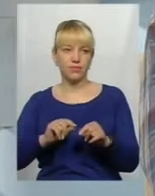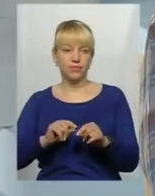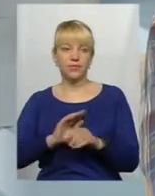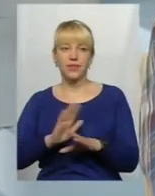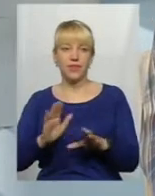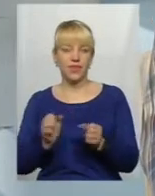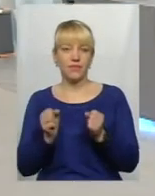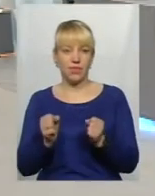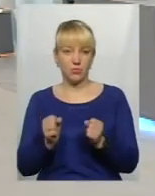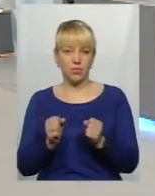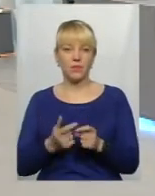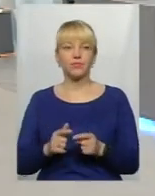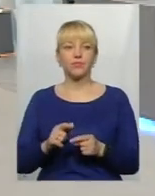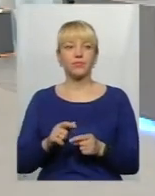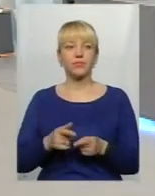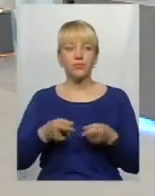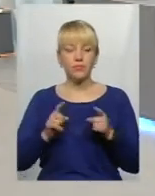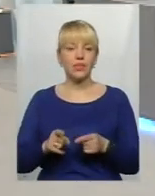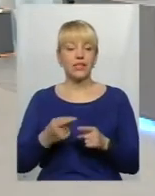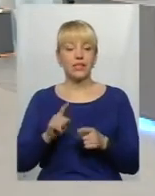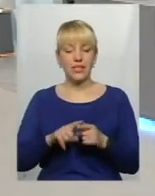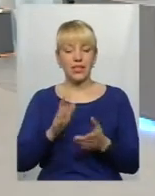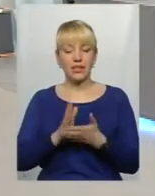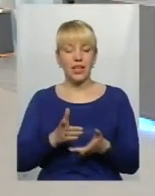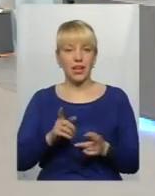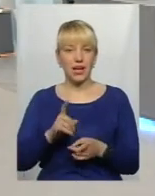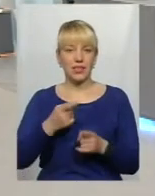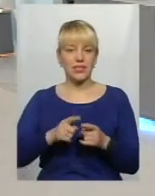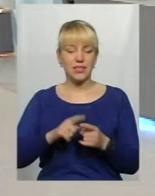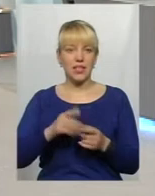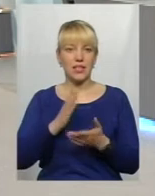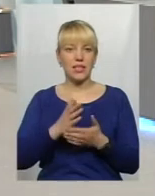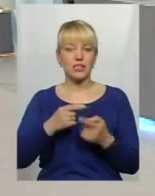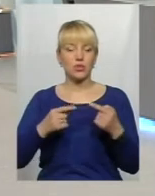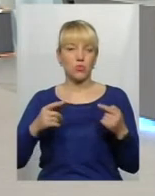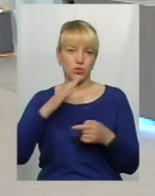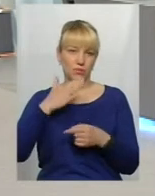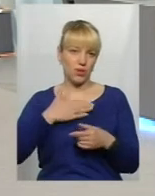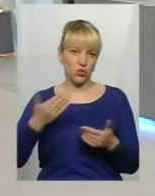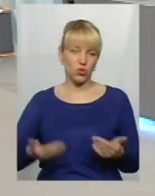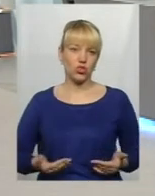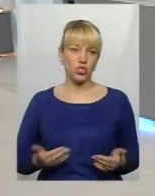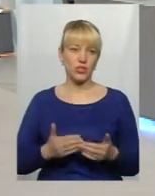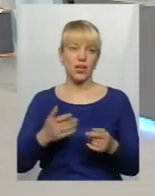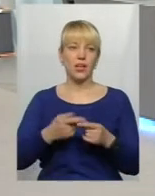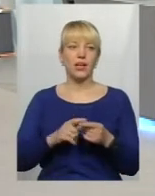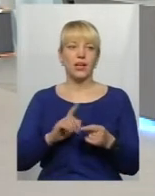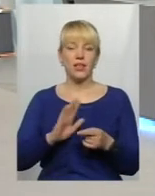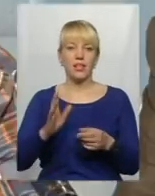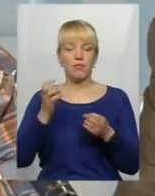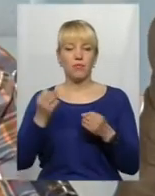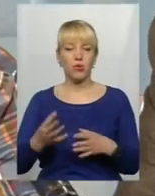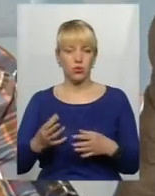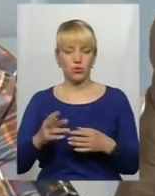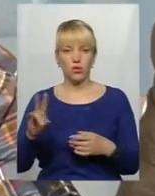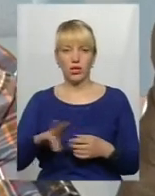не втримається на це. То дійсно, Андрій, це є реалія. Це реалія нашого способу життя. І спосіб життя не в гіпертрофованій релігійності,